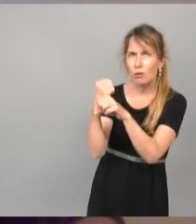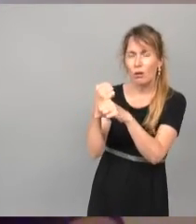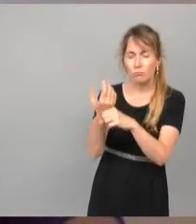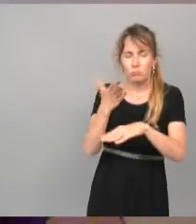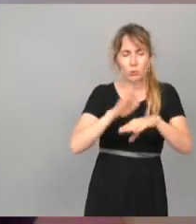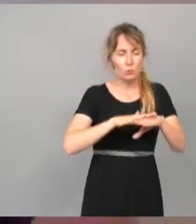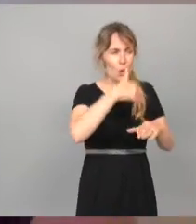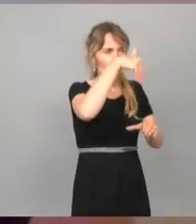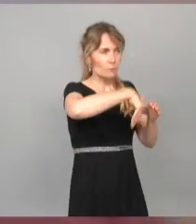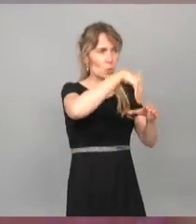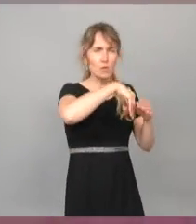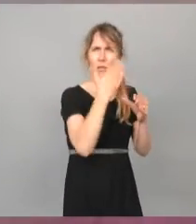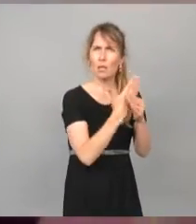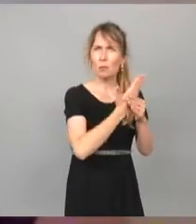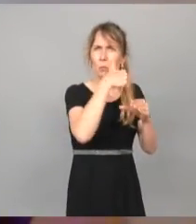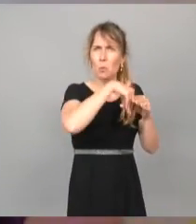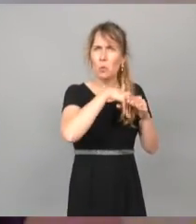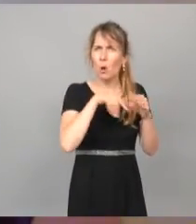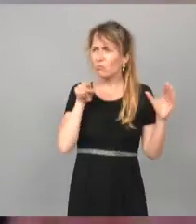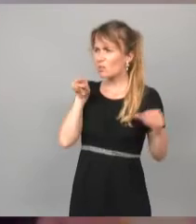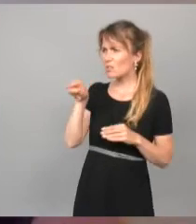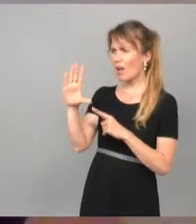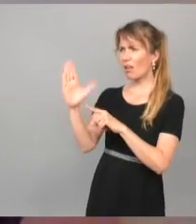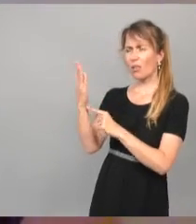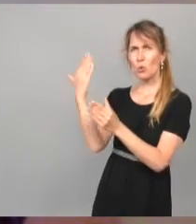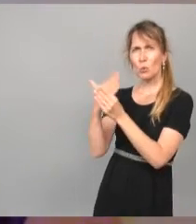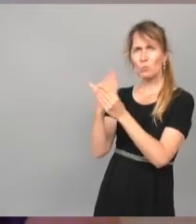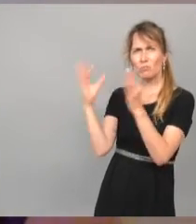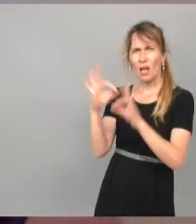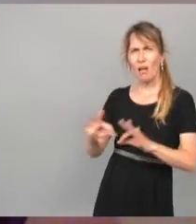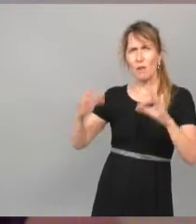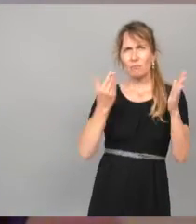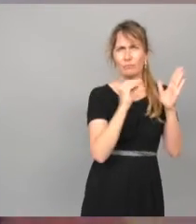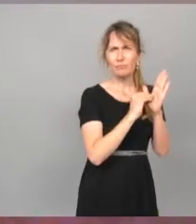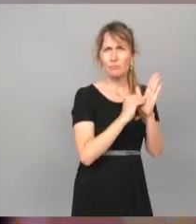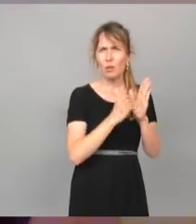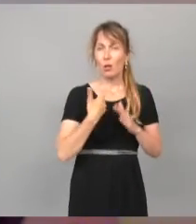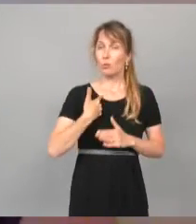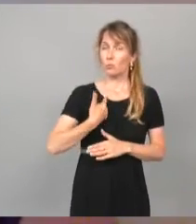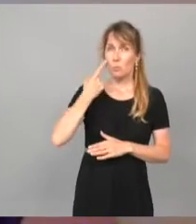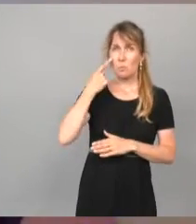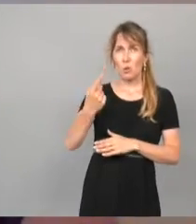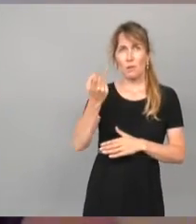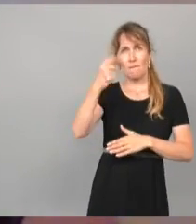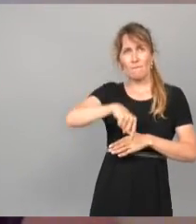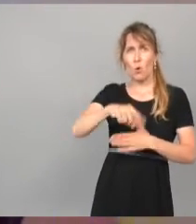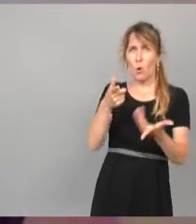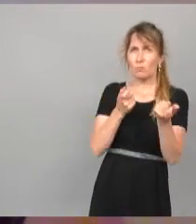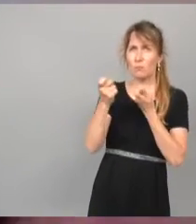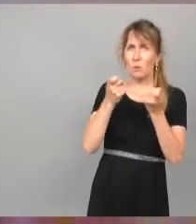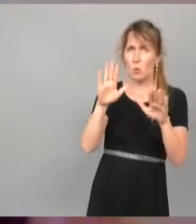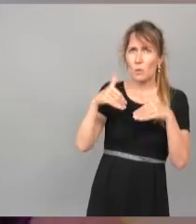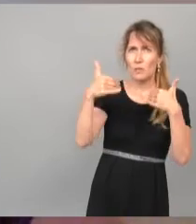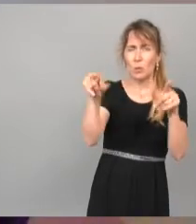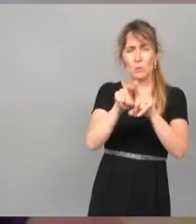délibération. Nous en retenons pourtant la nécessité de faire évoluer la gouvernance, les besoins d'une communication adaptée,